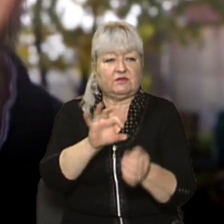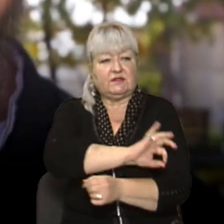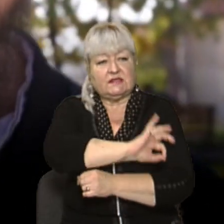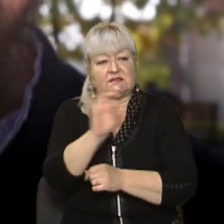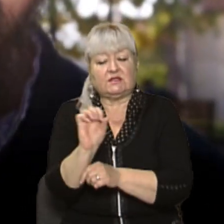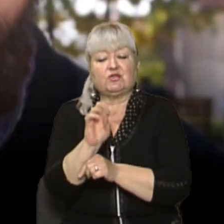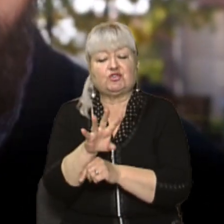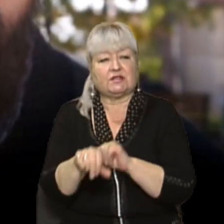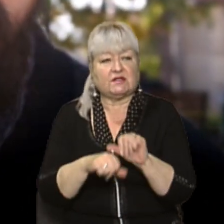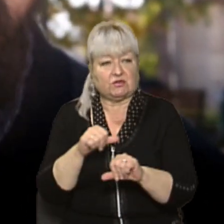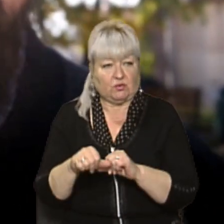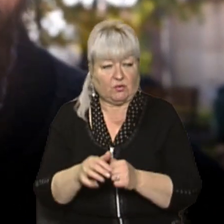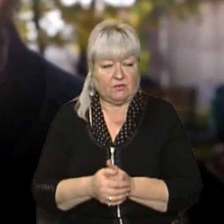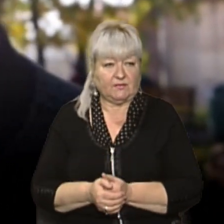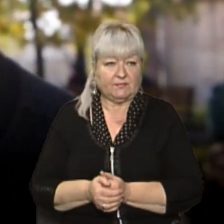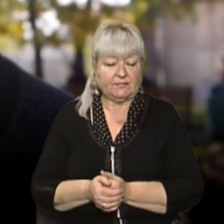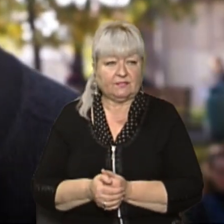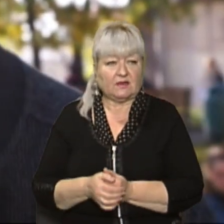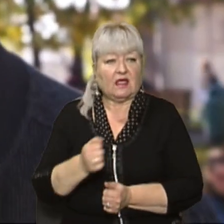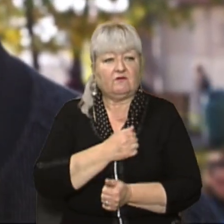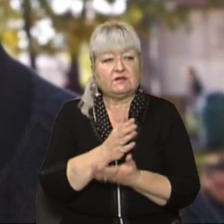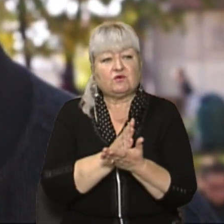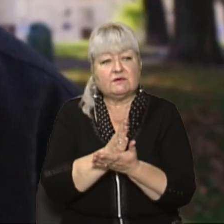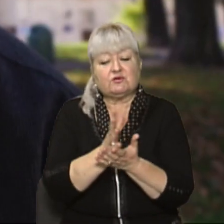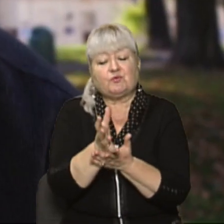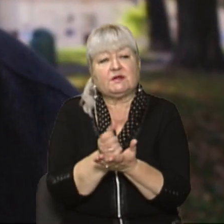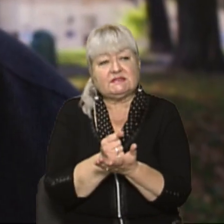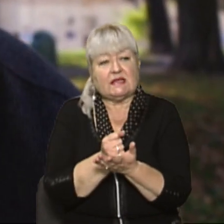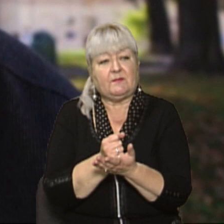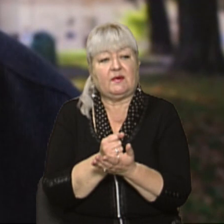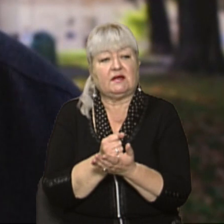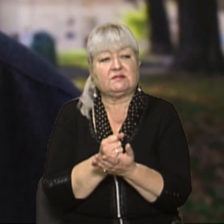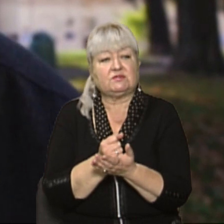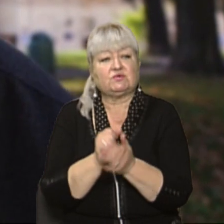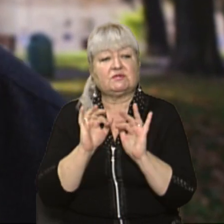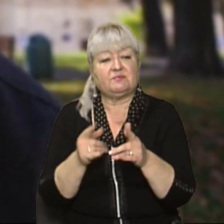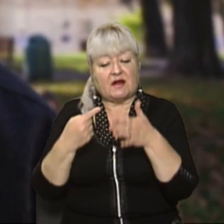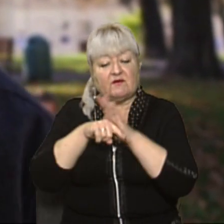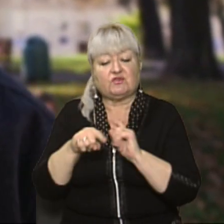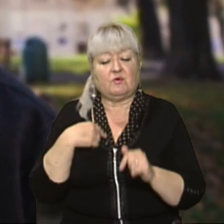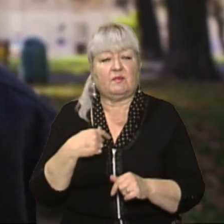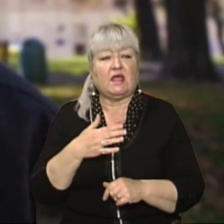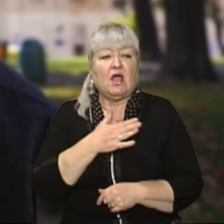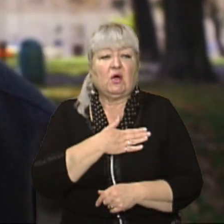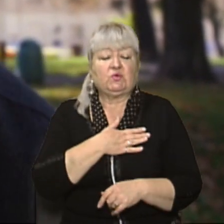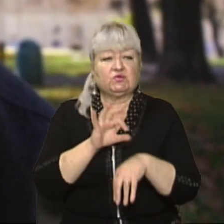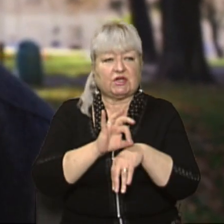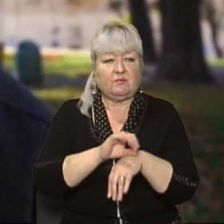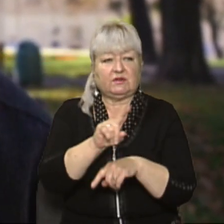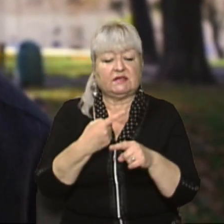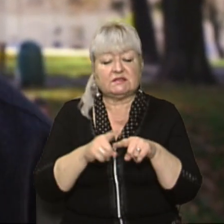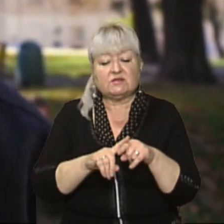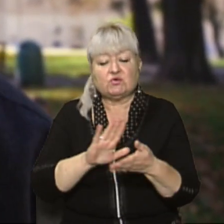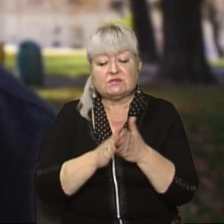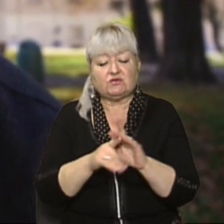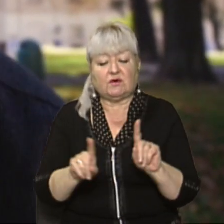року, військовослужбовець запасу. Справа вся в тому, що в мене також душа болить за ту ситуацію, яка зараз